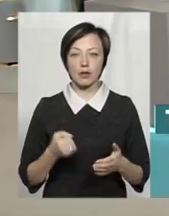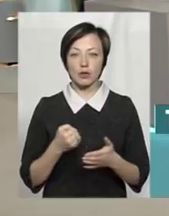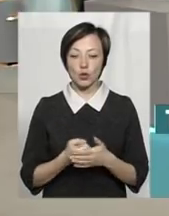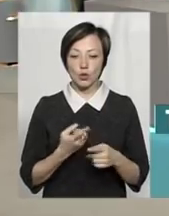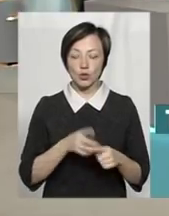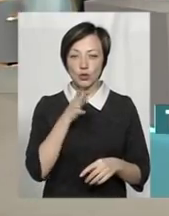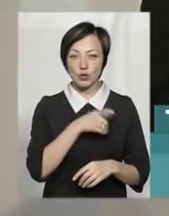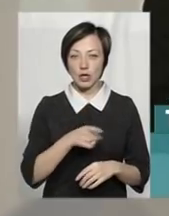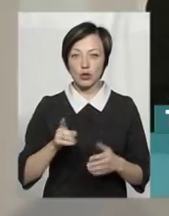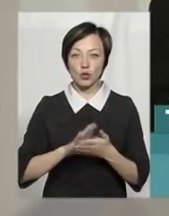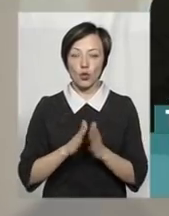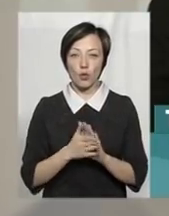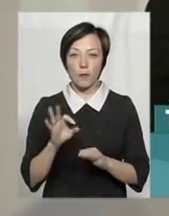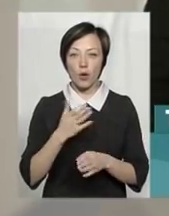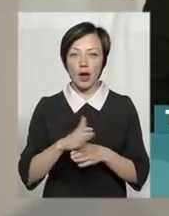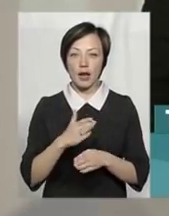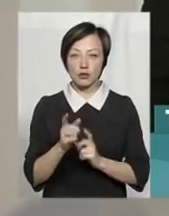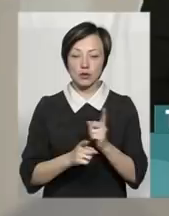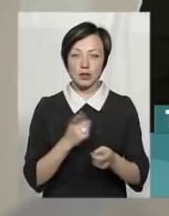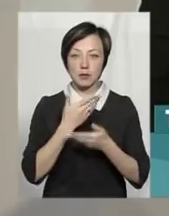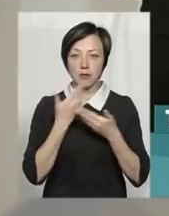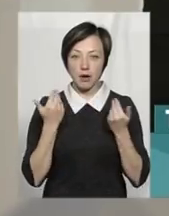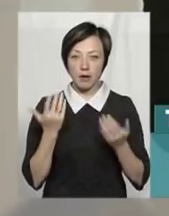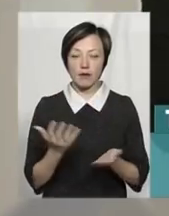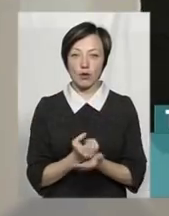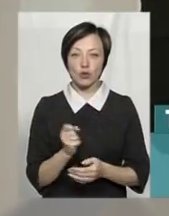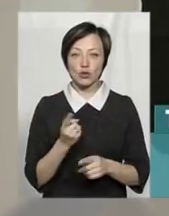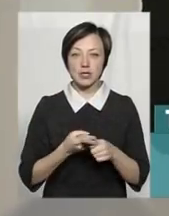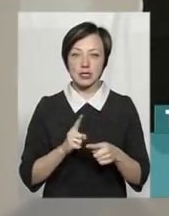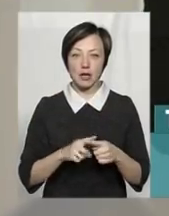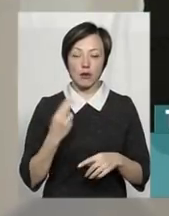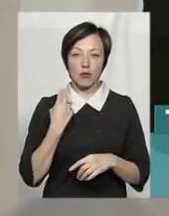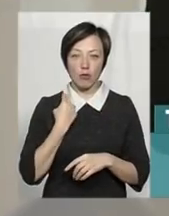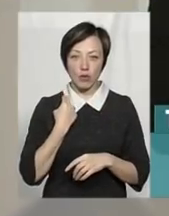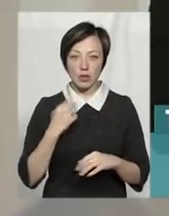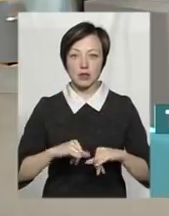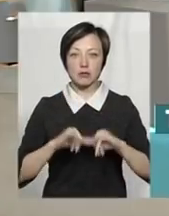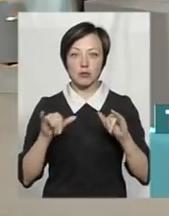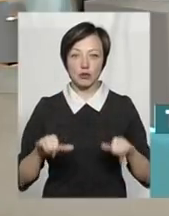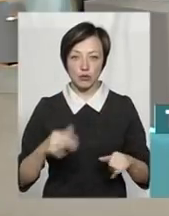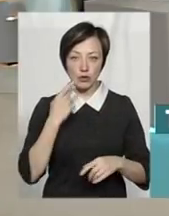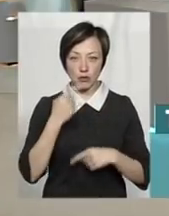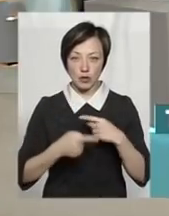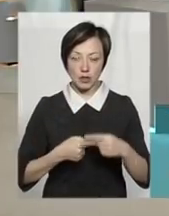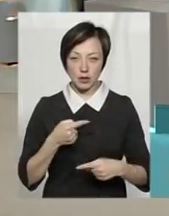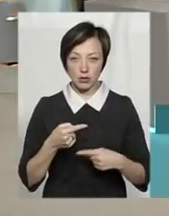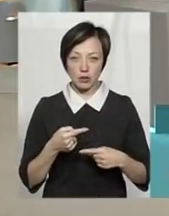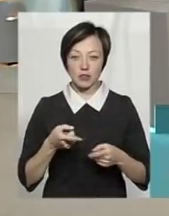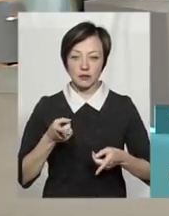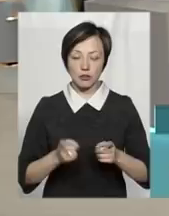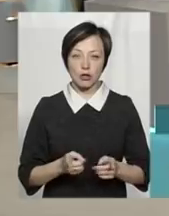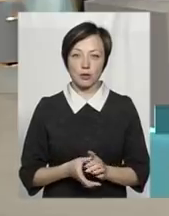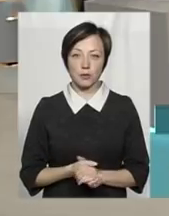реструктуризацію немає. То виходить, що цей борг збільшується постійно, так? Звичайно.